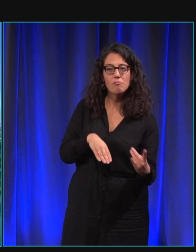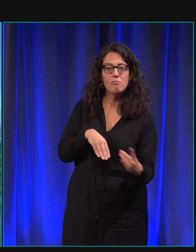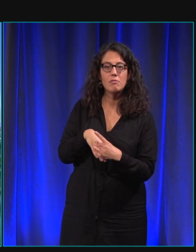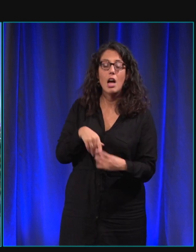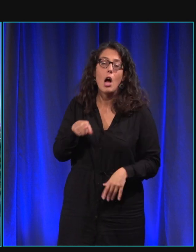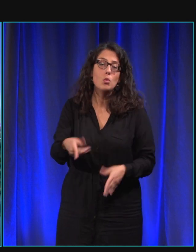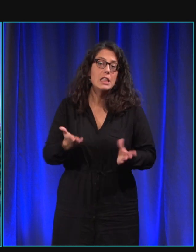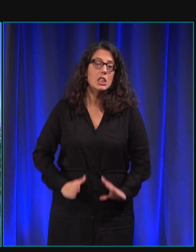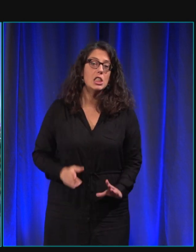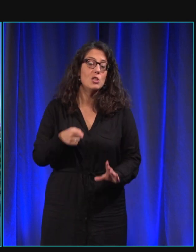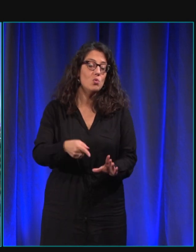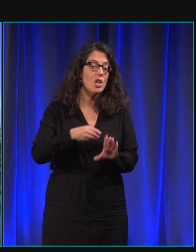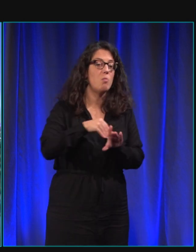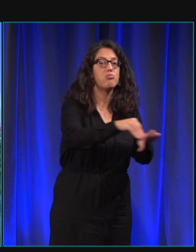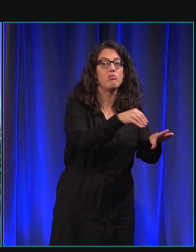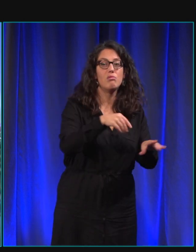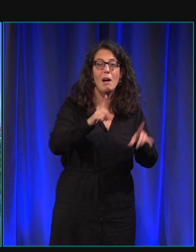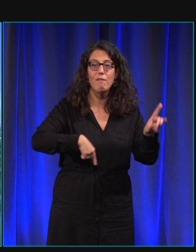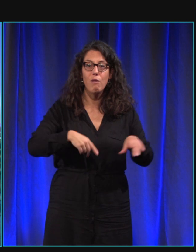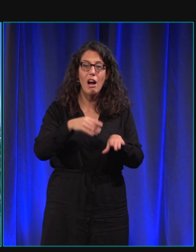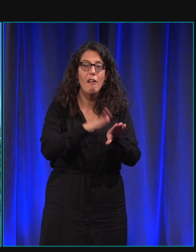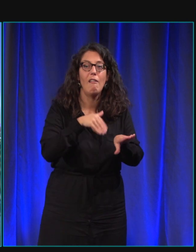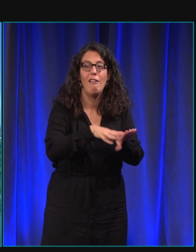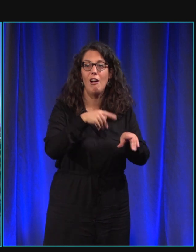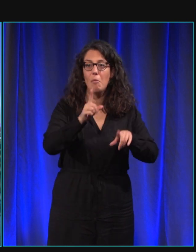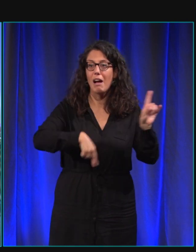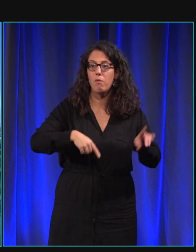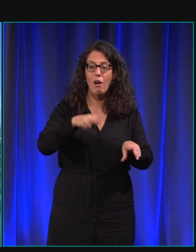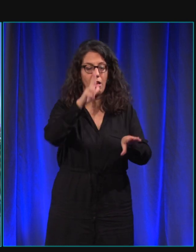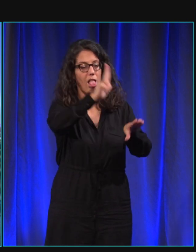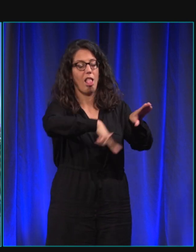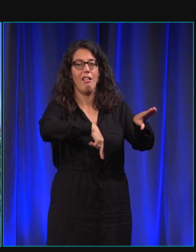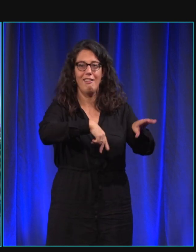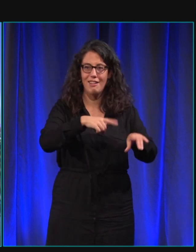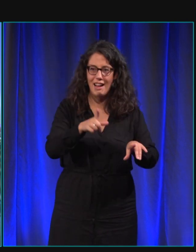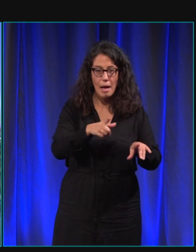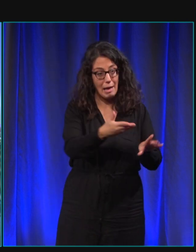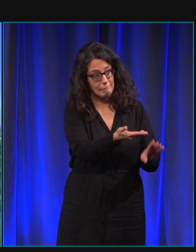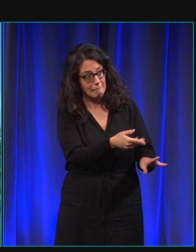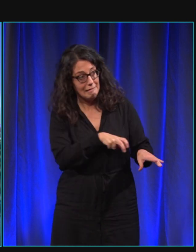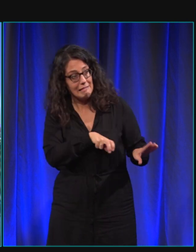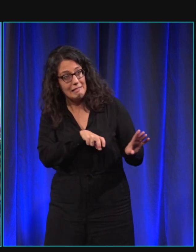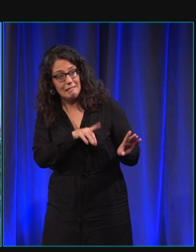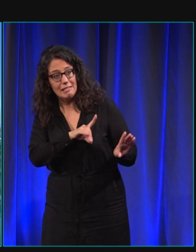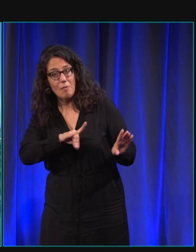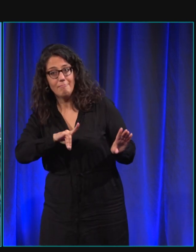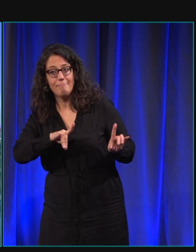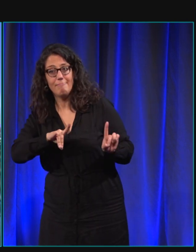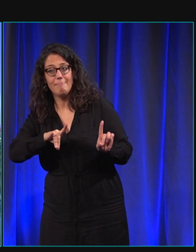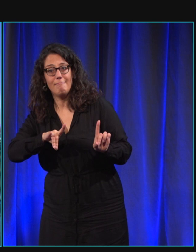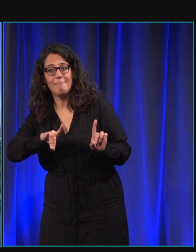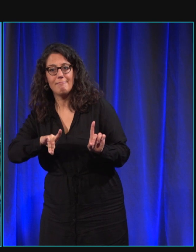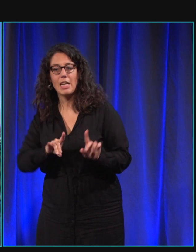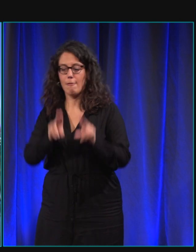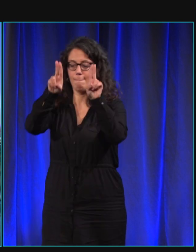qui décide. Lui, il pousse, il y en a qui l'échouillent, il y a qui mettent un coup de patte. Et après, m'emmène à la source du son. Donc, il a mis les deux pattes sur le